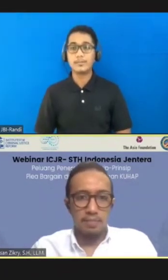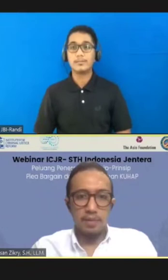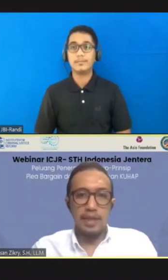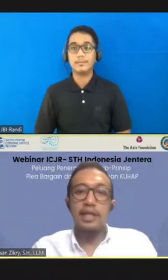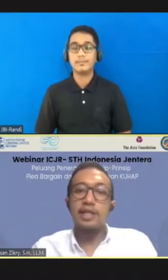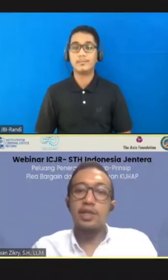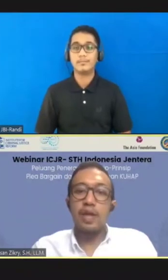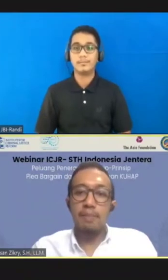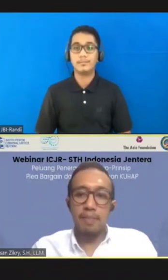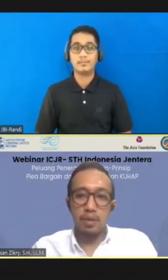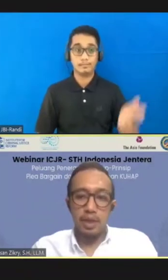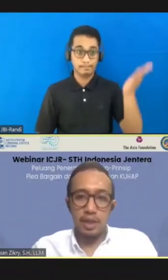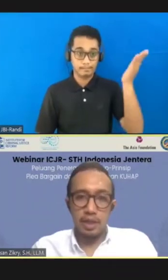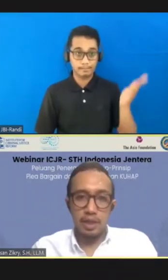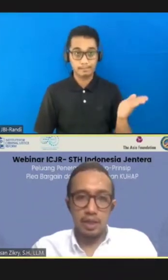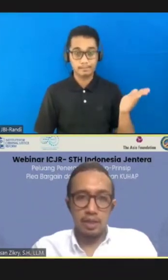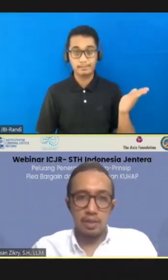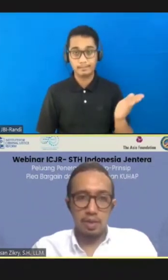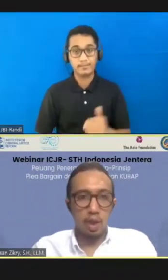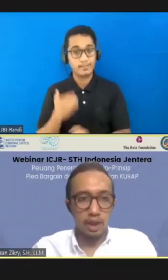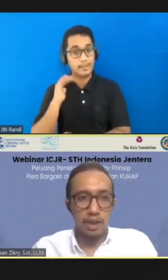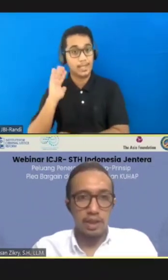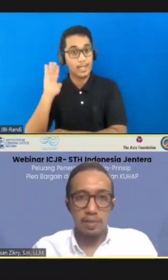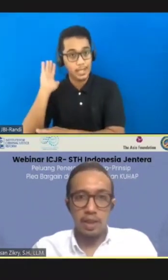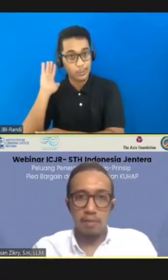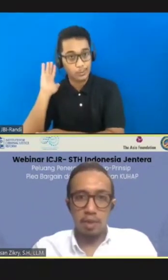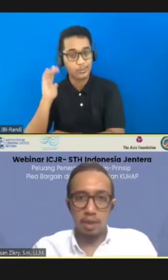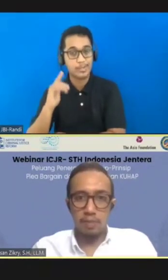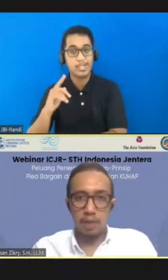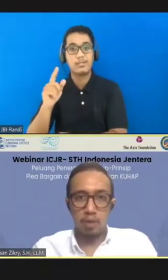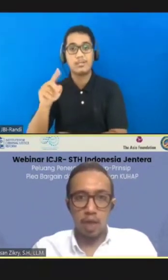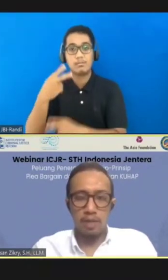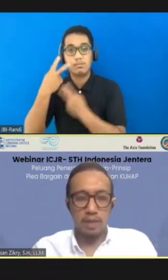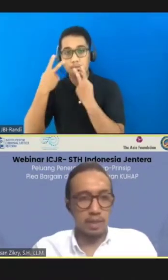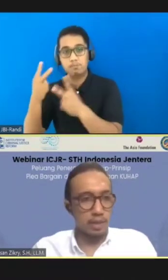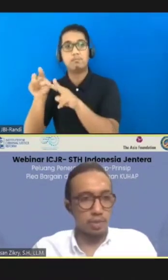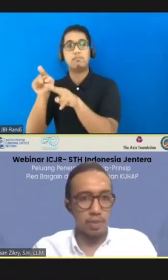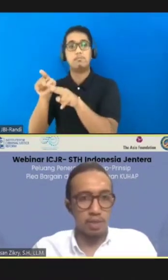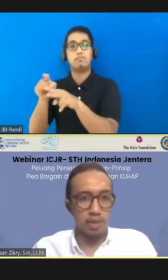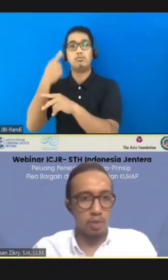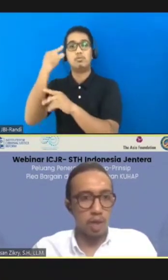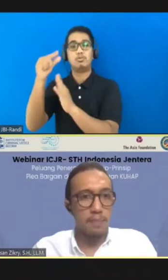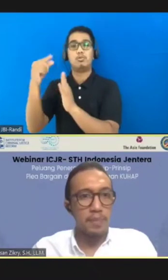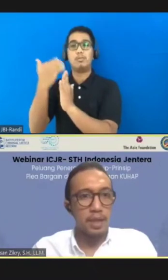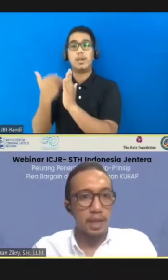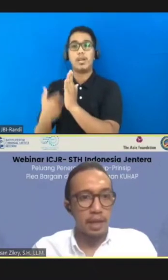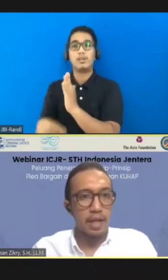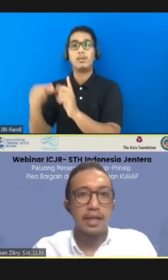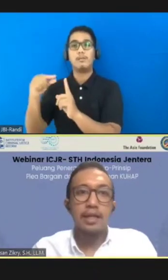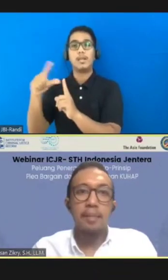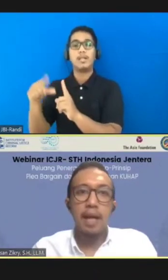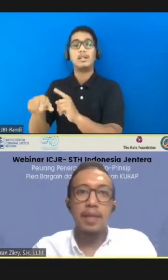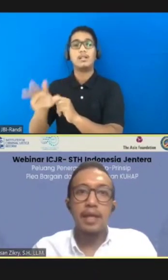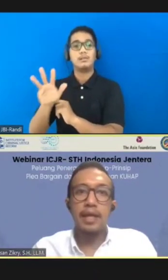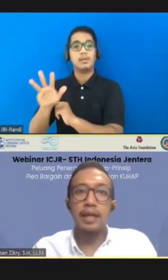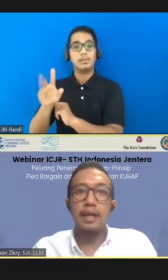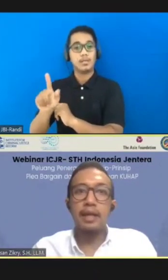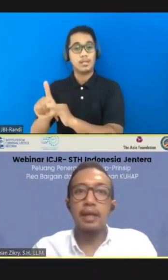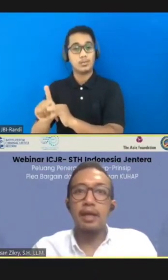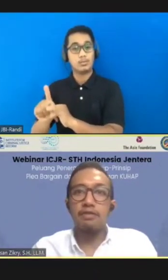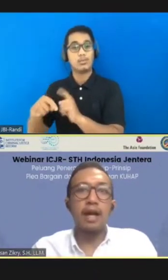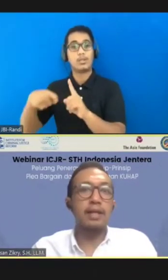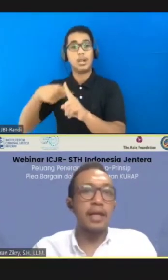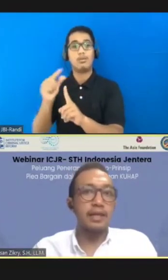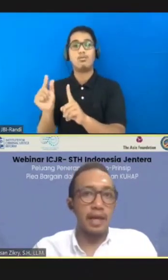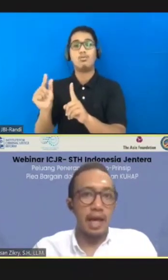nah, ini isu yang perlu disoloti, sebenarnya dalam konteks pengaturan di pasal 199 KUHA, karena ini saya mengambil dari